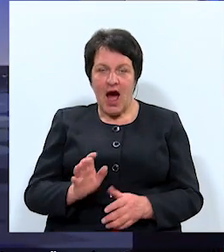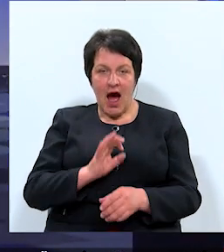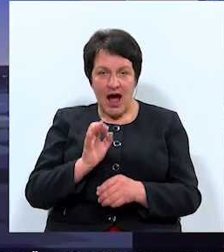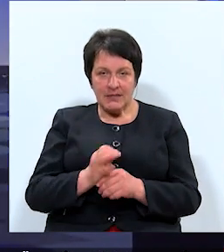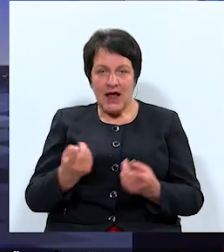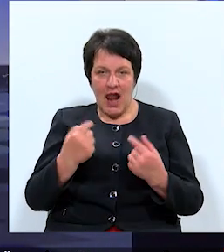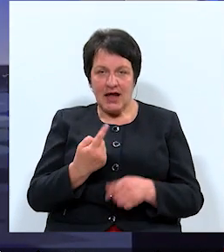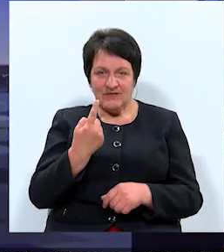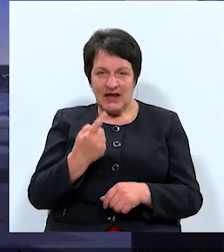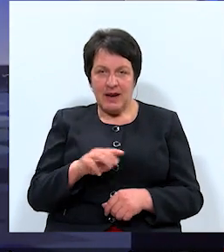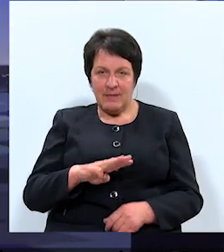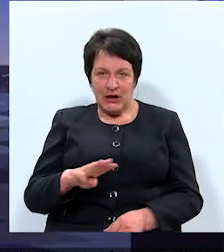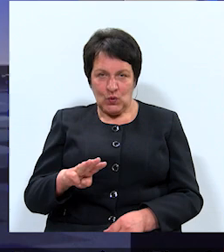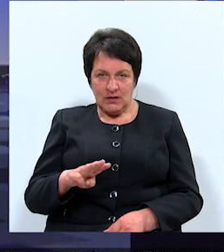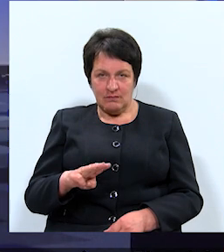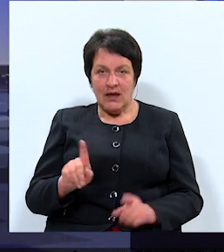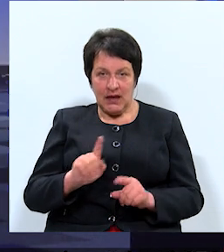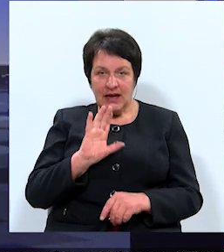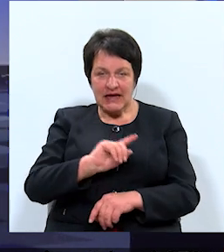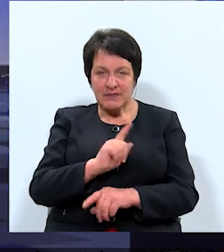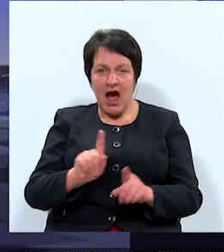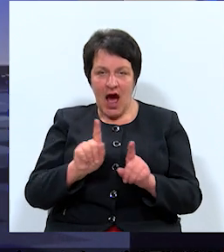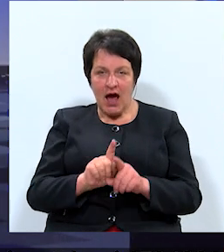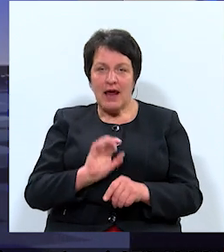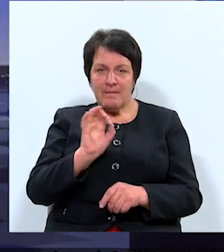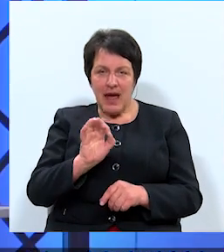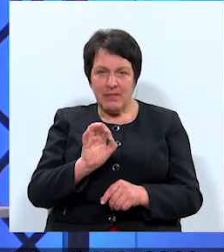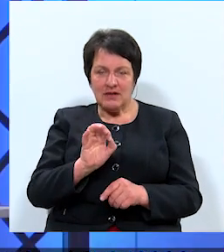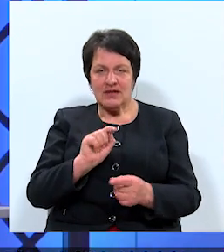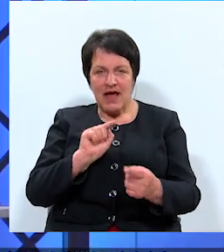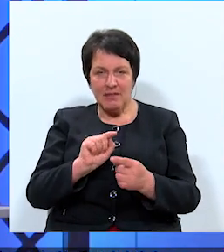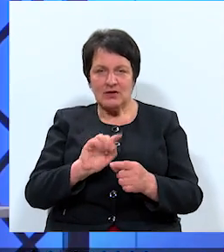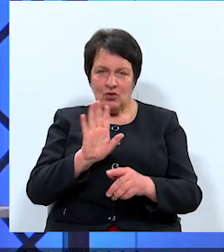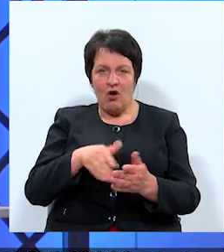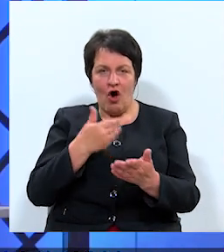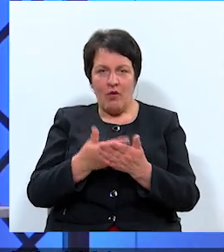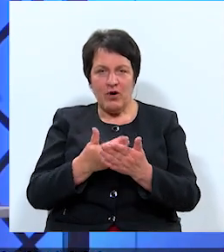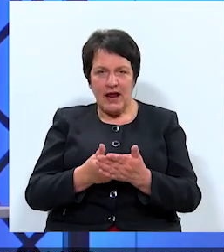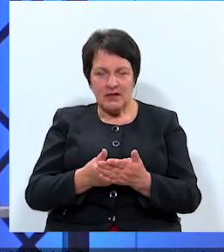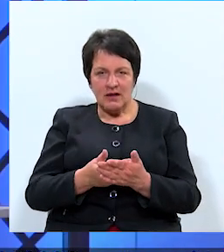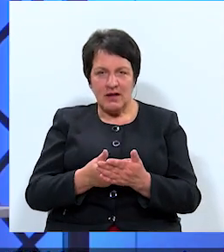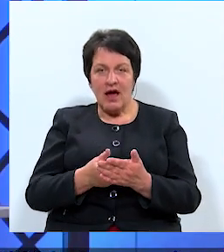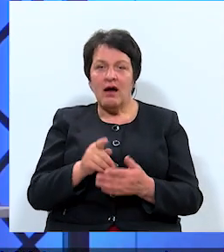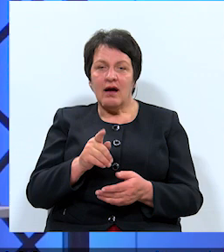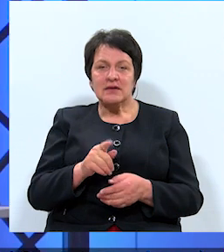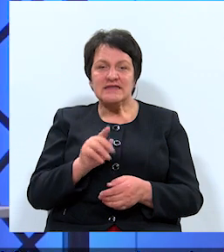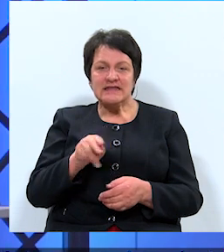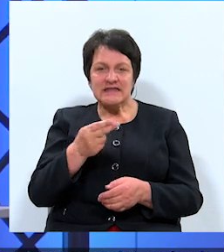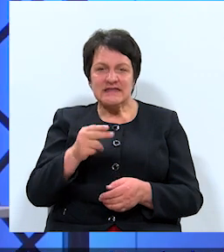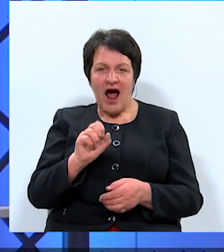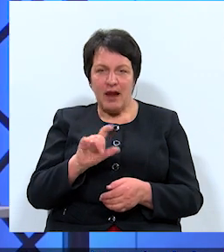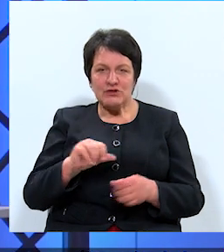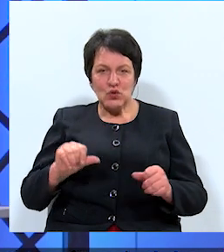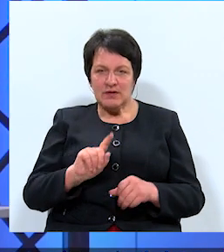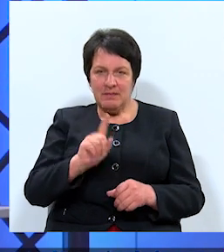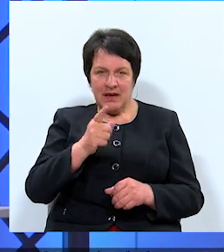Atbildē laiks vienu minūte. Ir iespēja arī piebilst, iebilst un oponēt. Zaubskunks ir pirmais, kurš uzdod savu